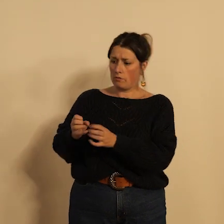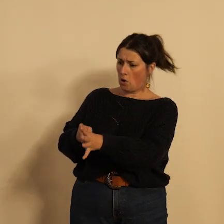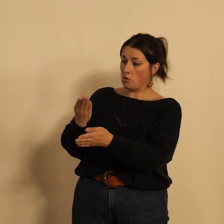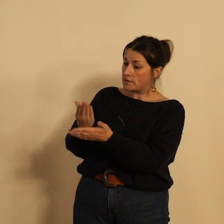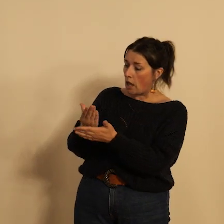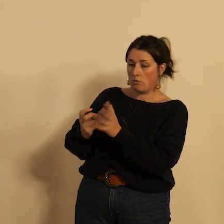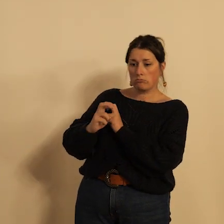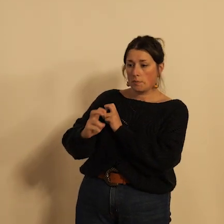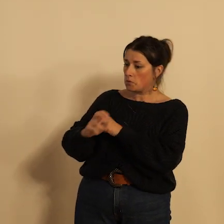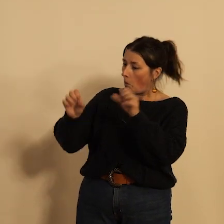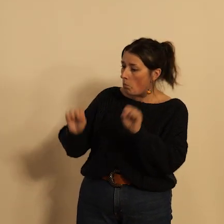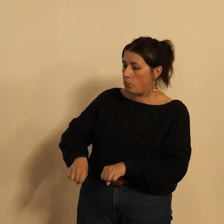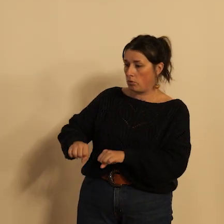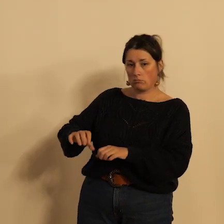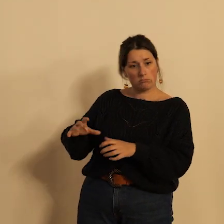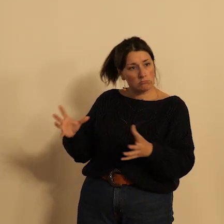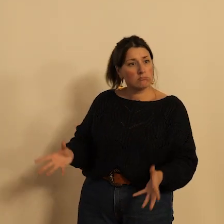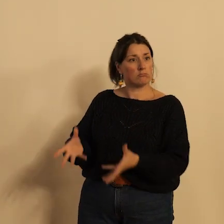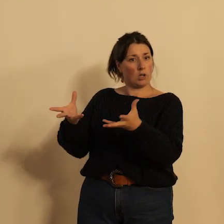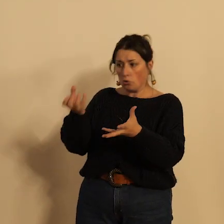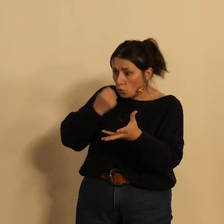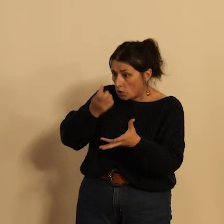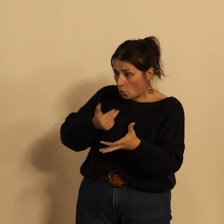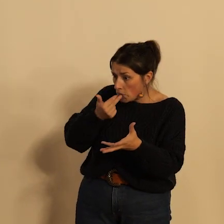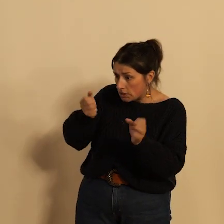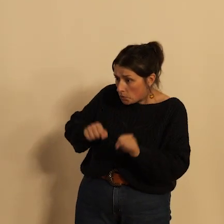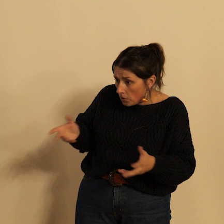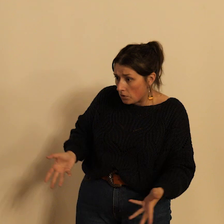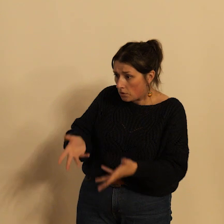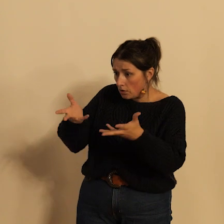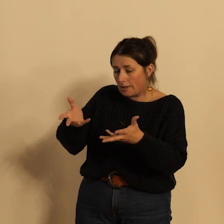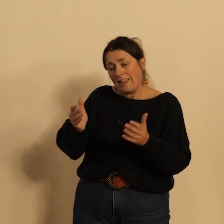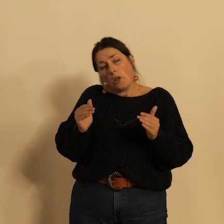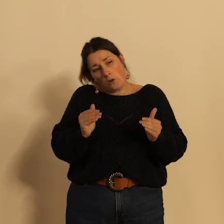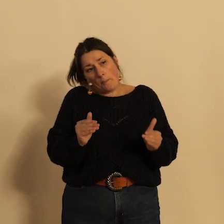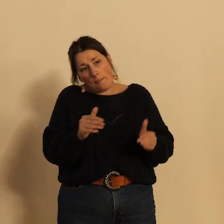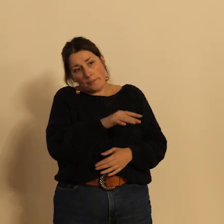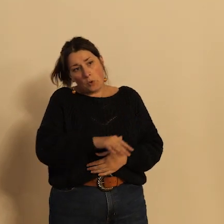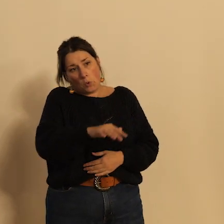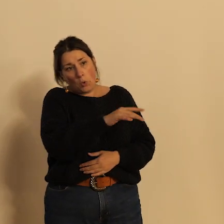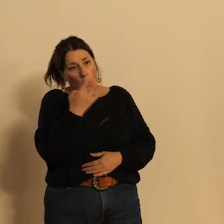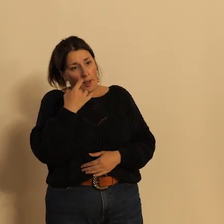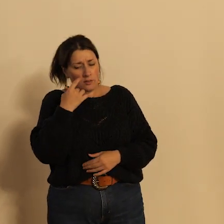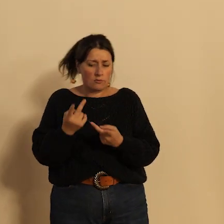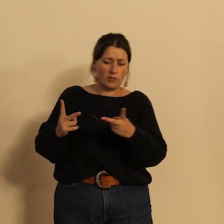de déplacement déplacement au quotidien même s'il considère que des progrès ont été réalisés il